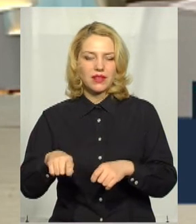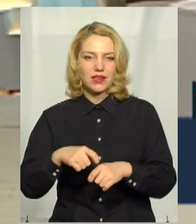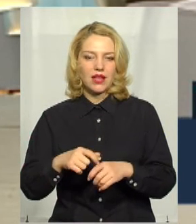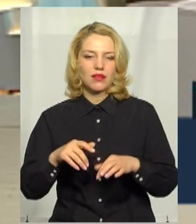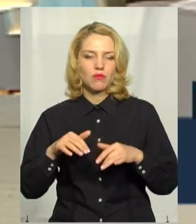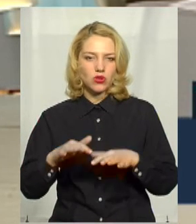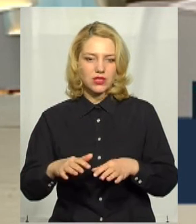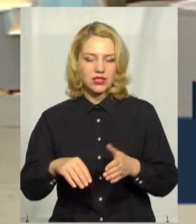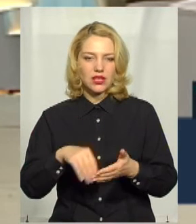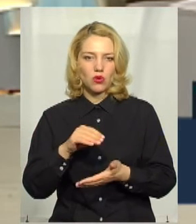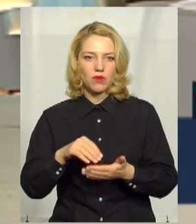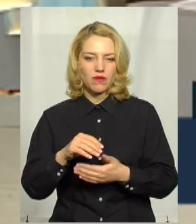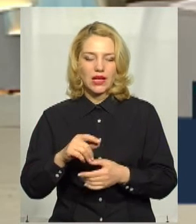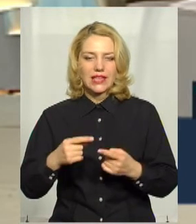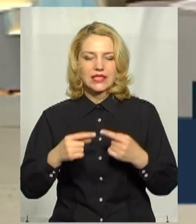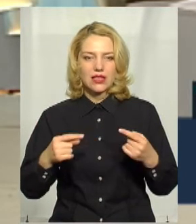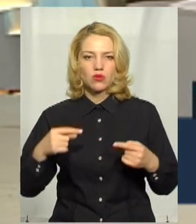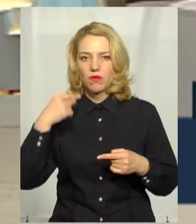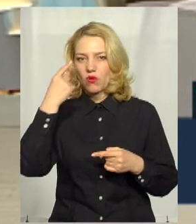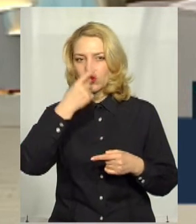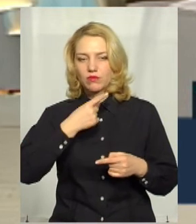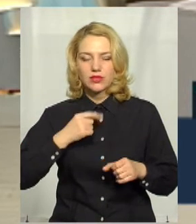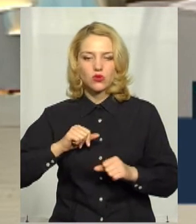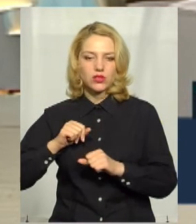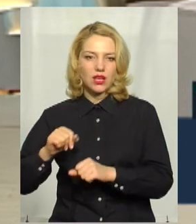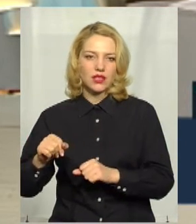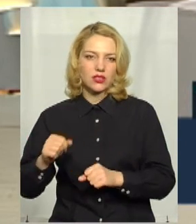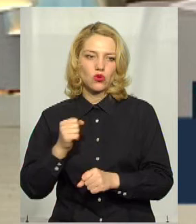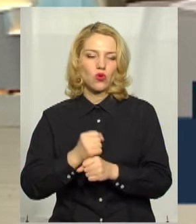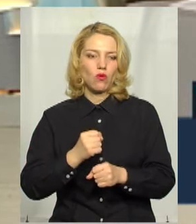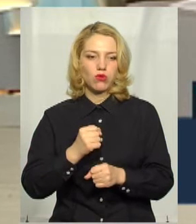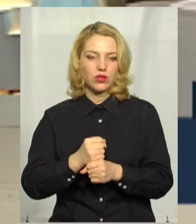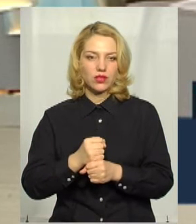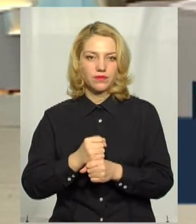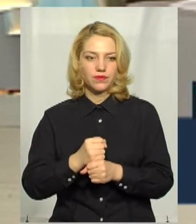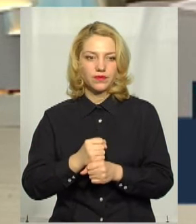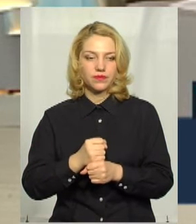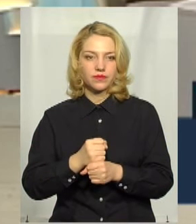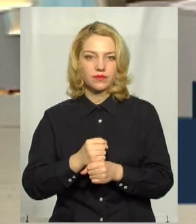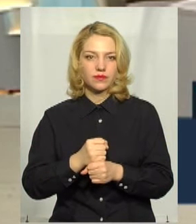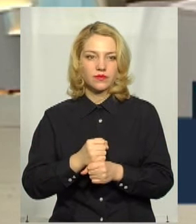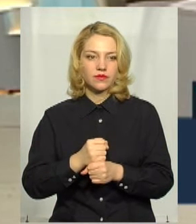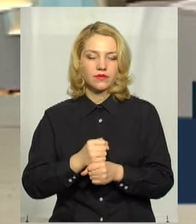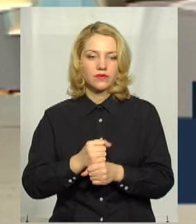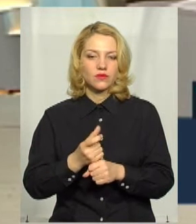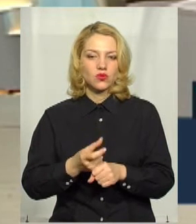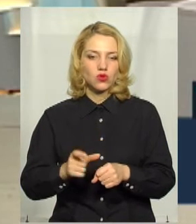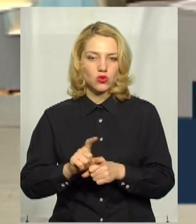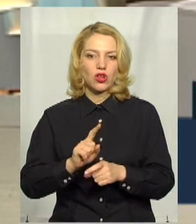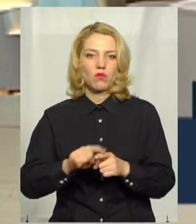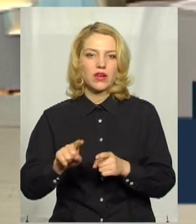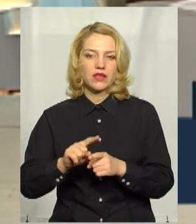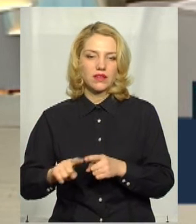засобів особистої захисту. Робота йде дуже-дуже